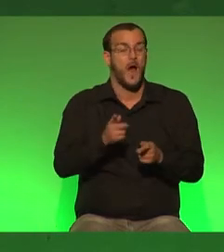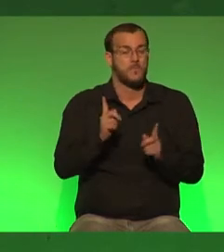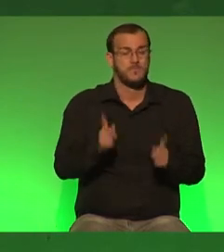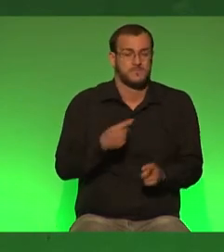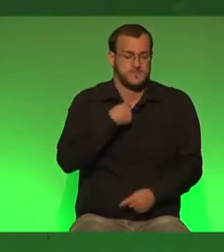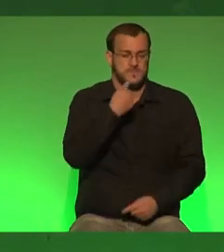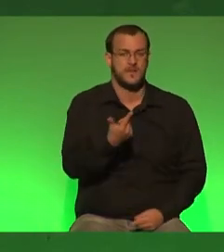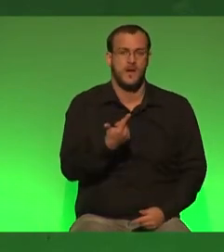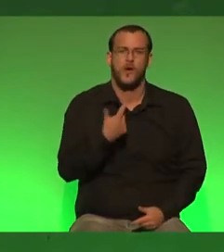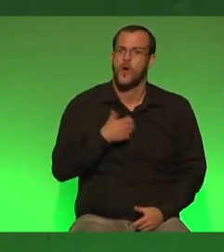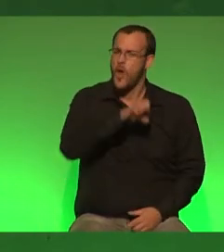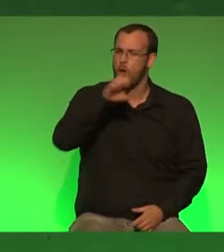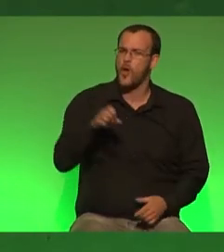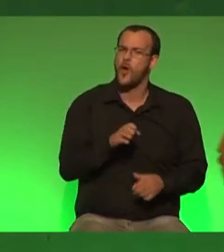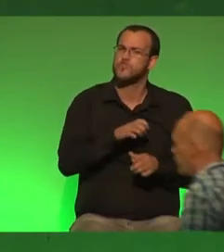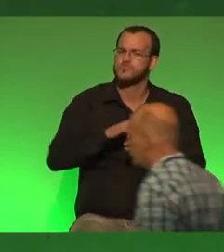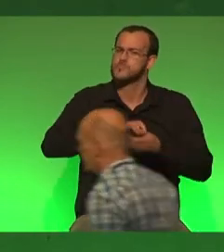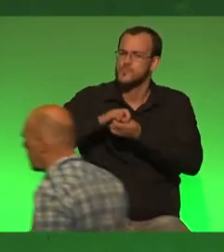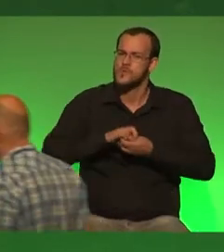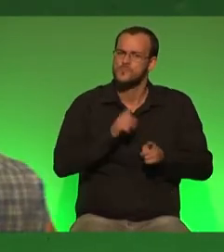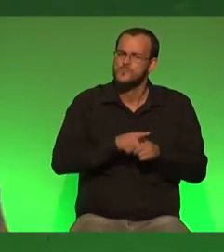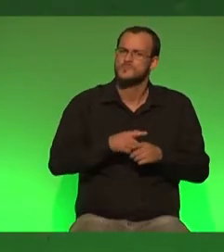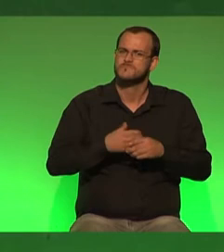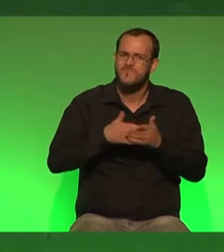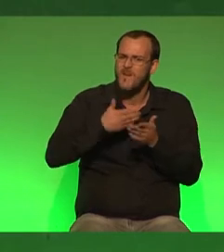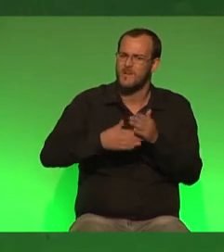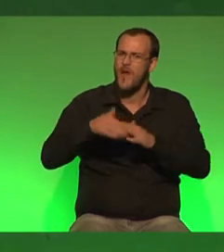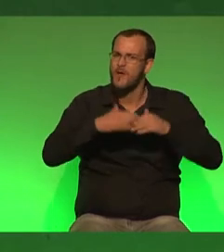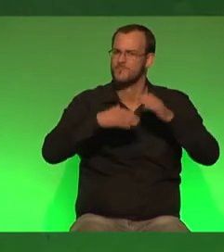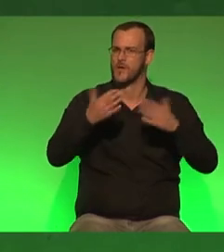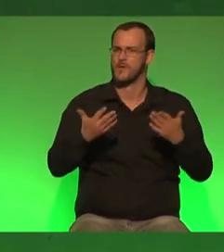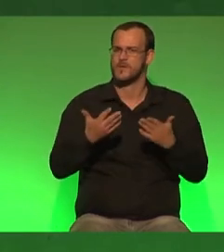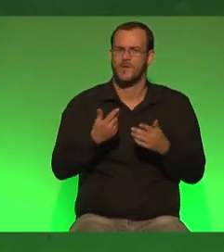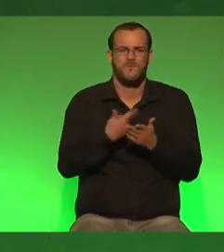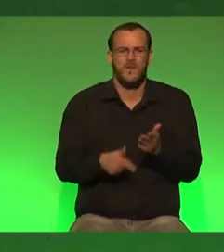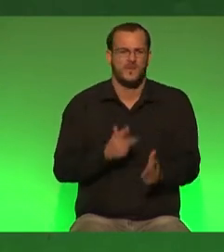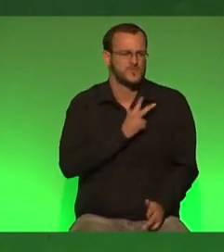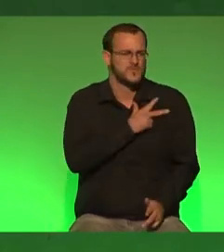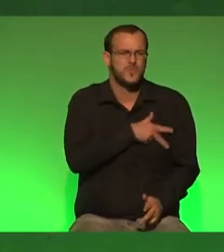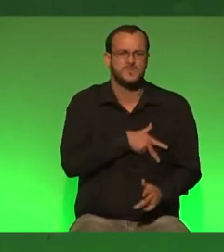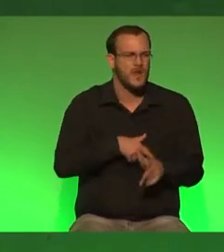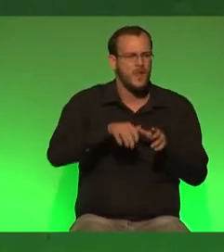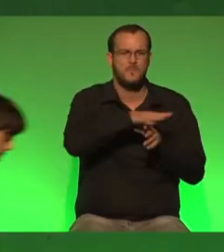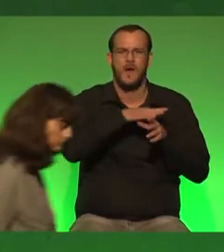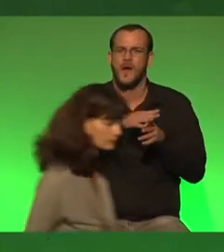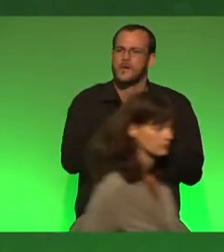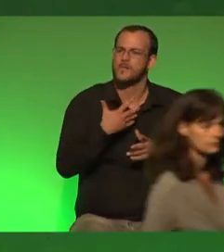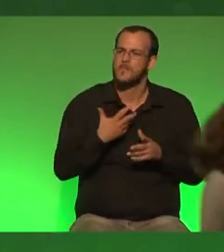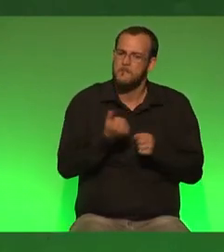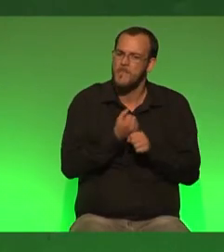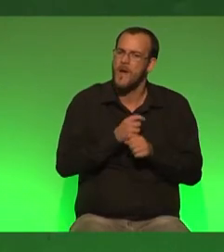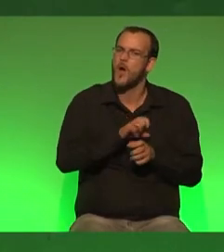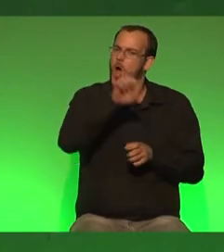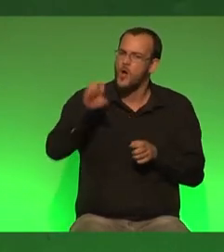wir müssen diese Europäische Union weiterbauen. Weil es fehlt immer noch eine soziale Säule, die den gemeinsamen Zusammenhalt in